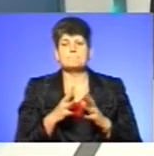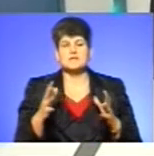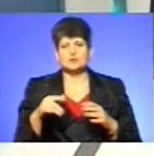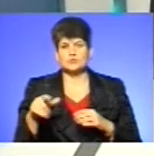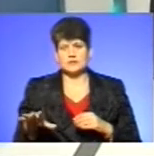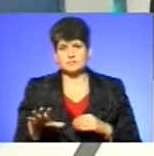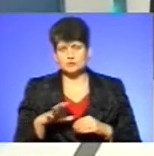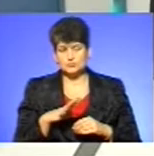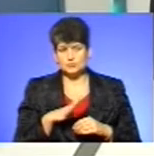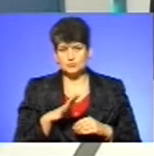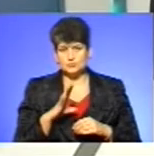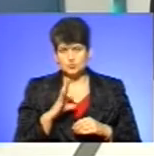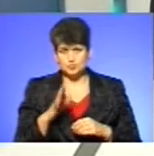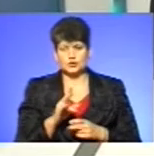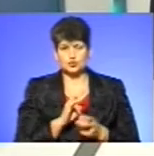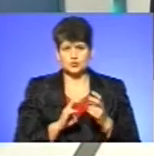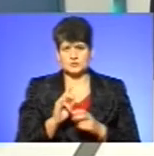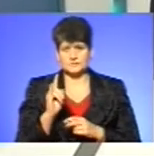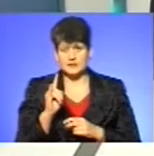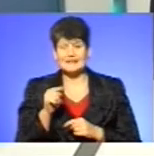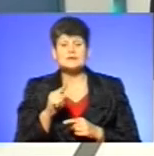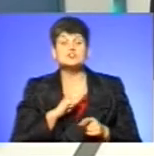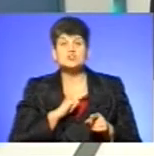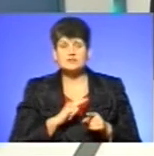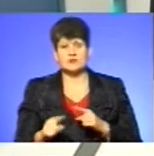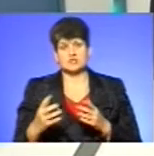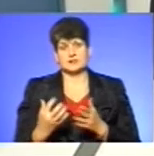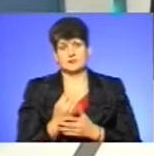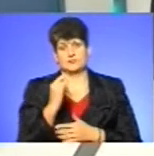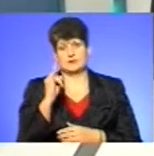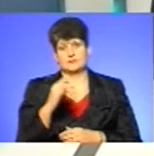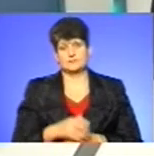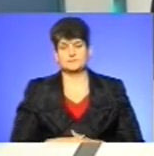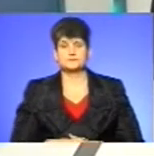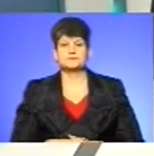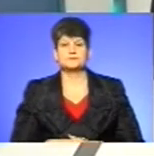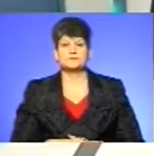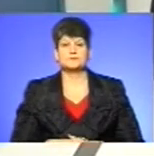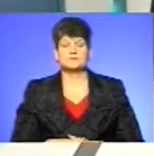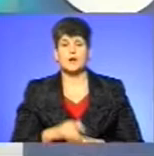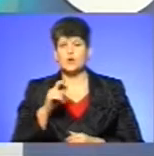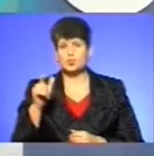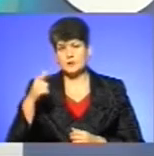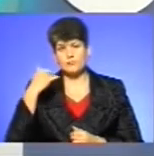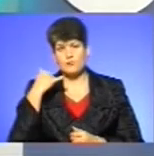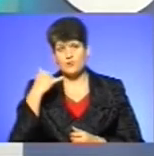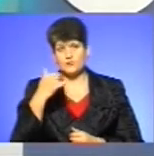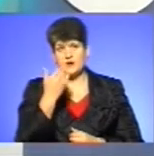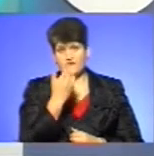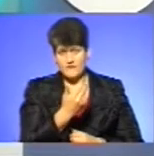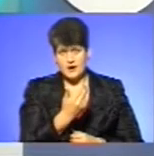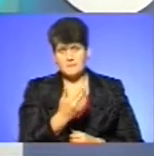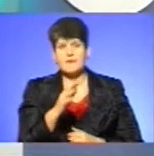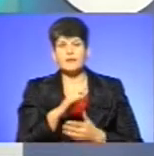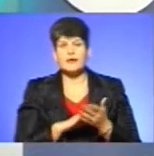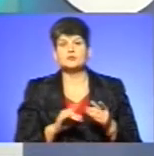задійної до пошуку, тим більшими і скорішими встановлення місця на кожній дитини. Люди повідомляють вам, далі їм що